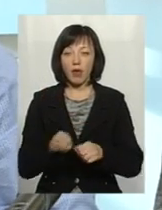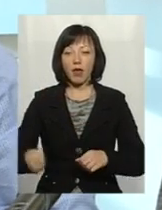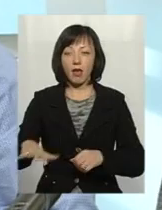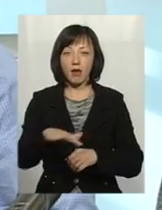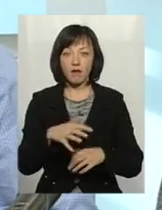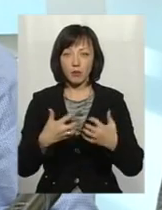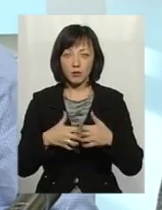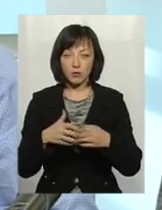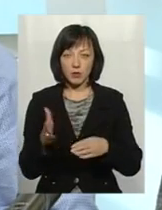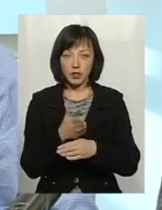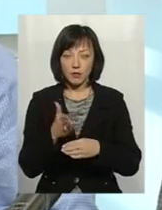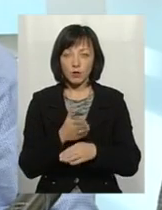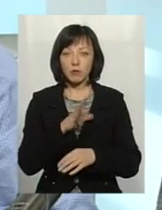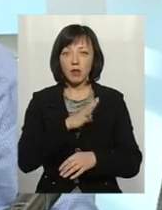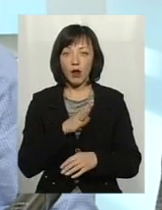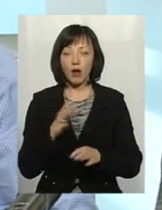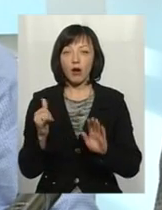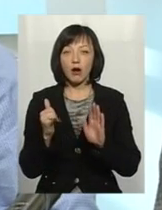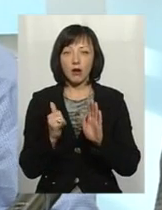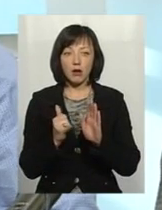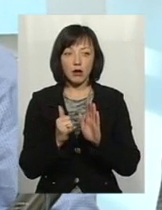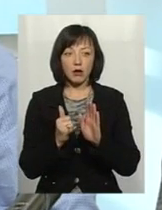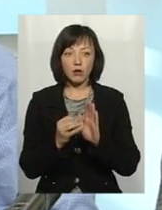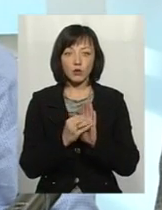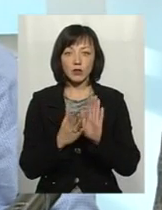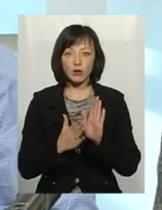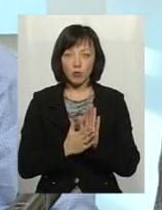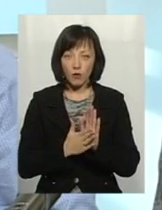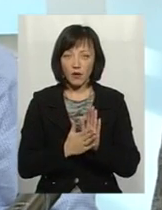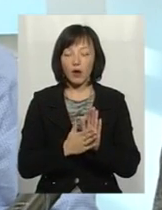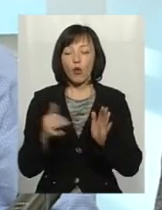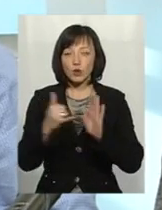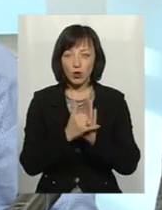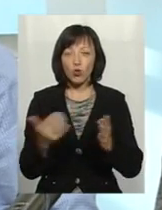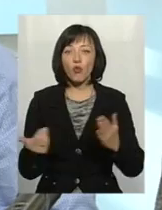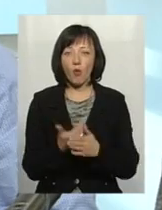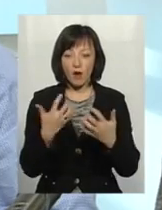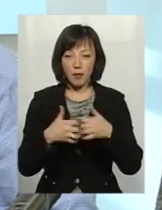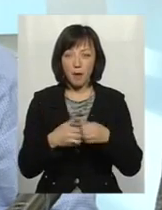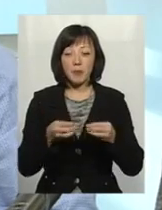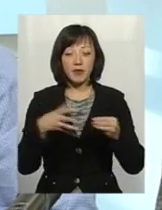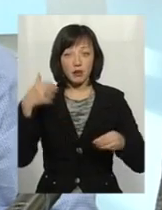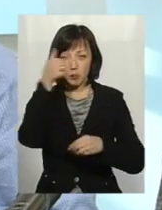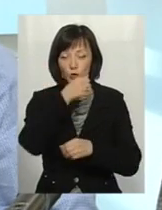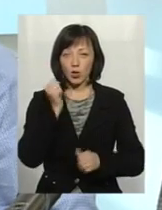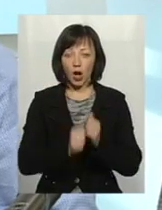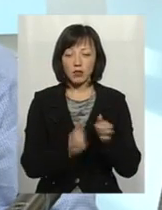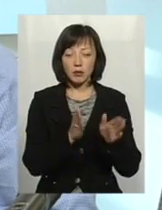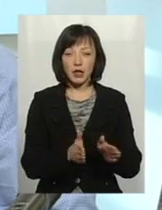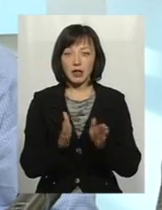производства і була установлена і пущена в роботу. Це вже відбувалося в 2015 році. На кожному етапі повищення